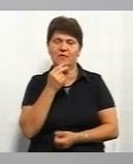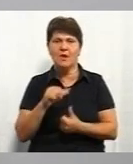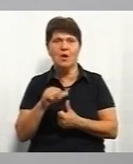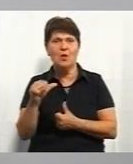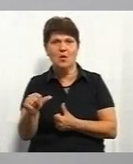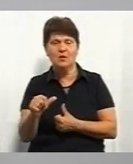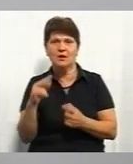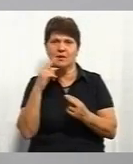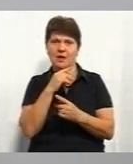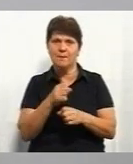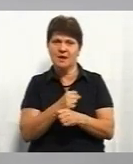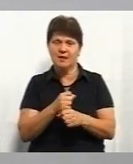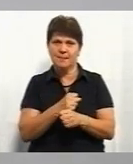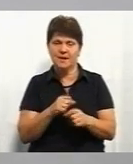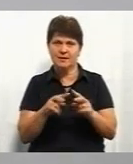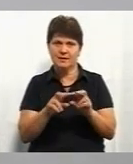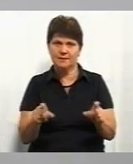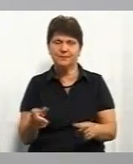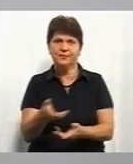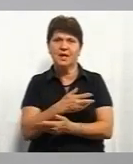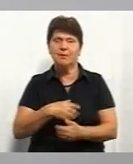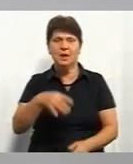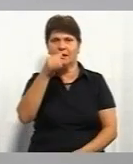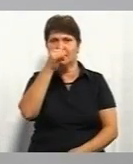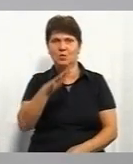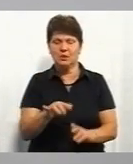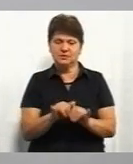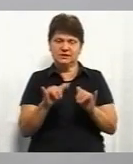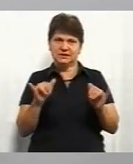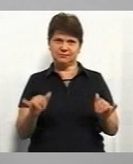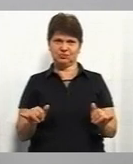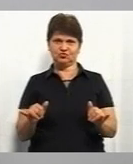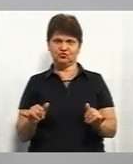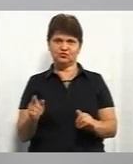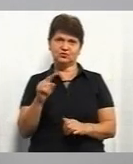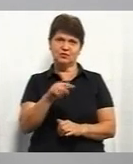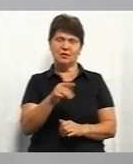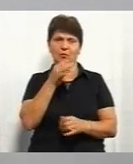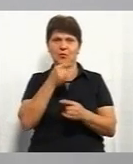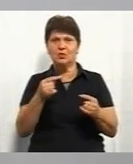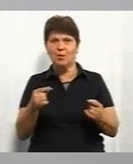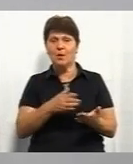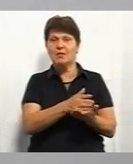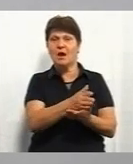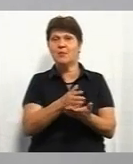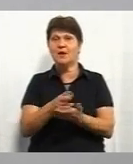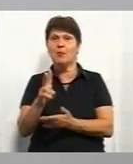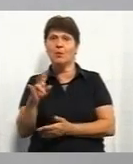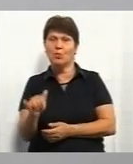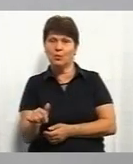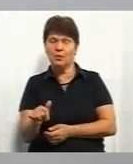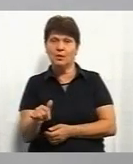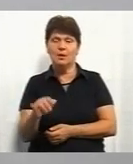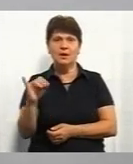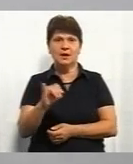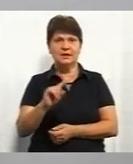окремо йшли медикаменти. І ми не могли збільшити там в будь-якому цьому напрямку. І